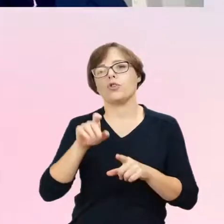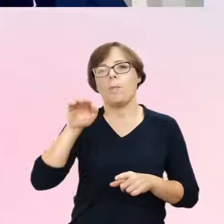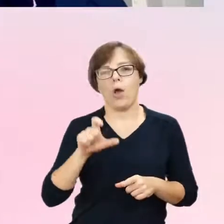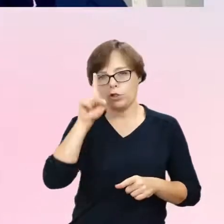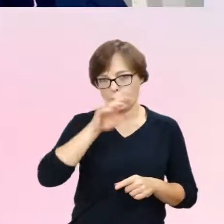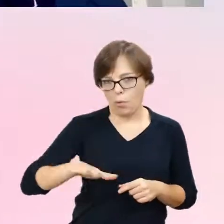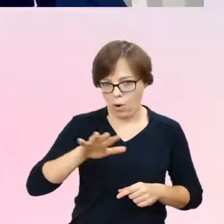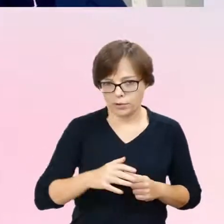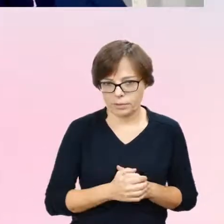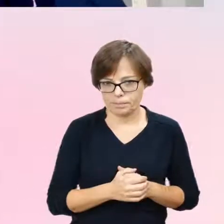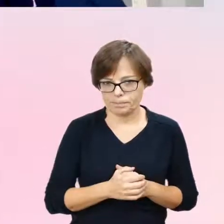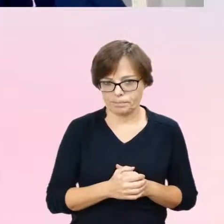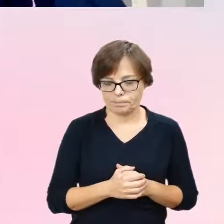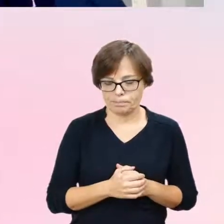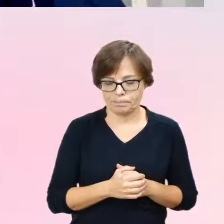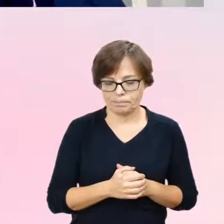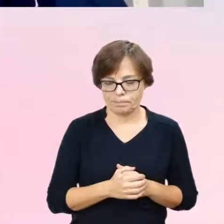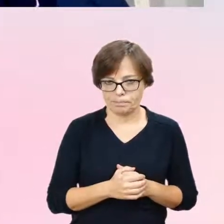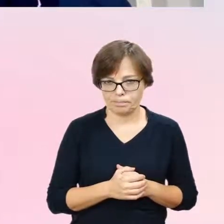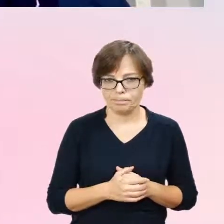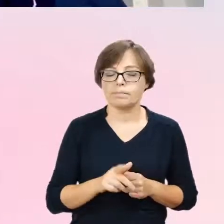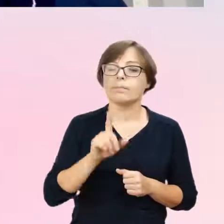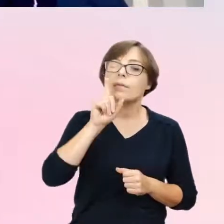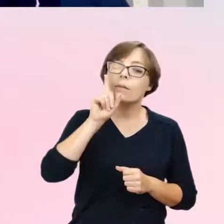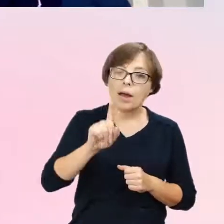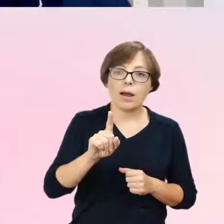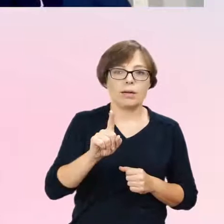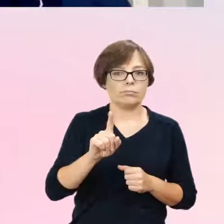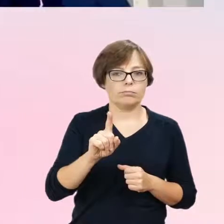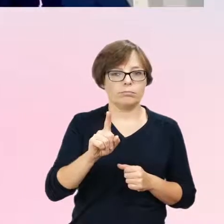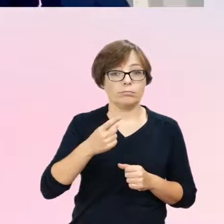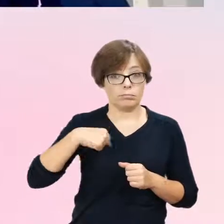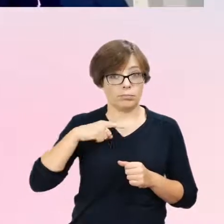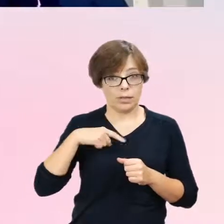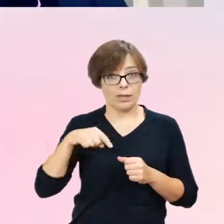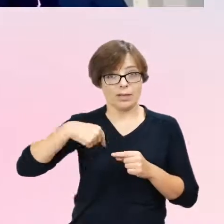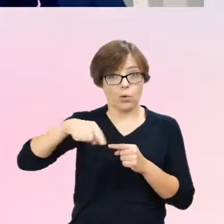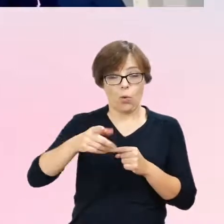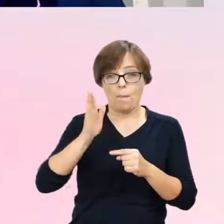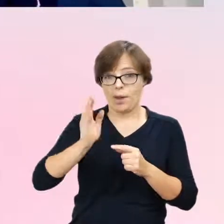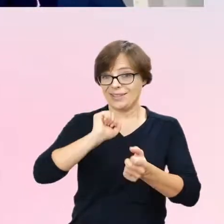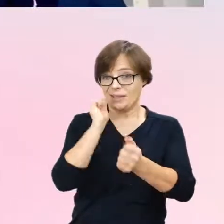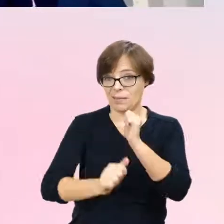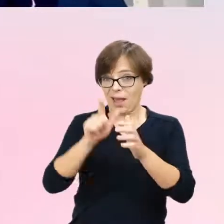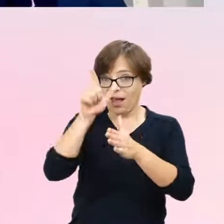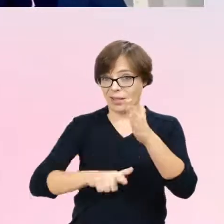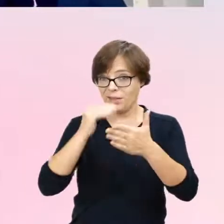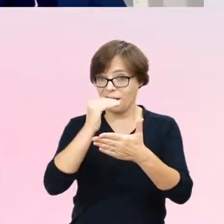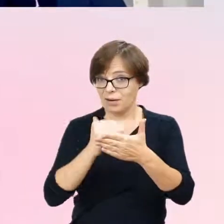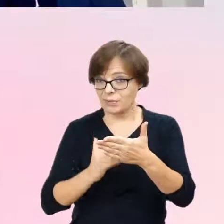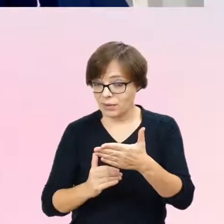Ale jesteśmy poza tym, że zmieniamy klasyfikację, jesteśmy też w takim okresie,